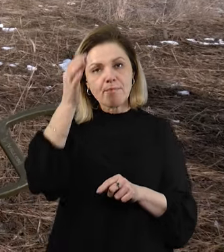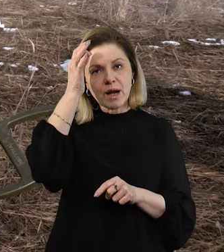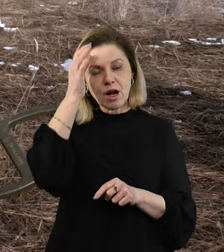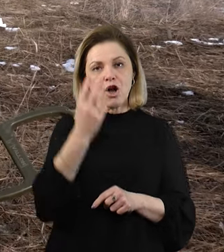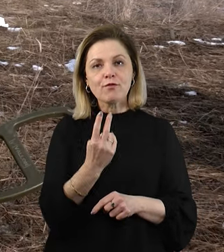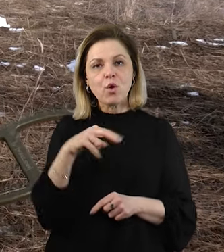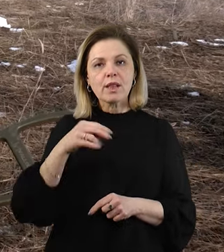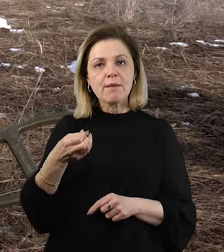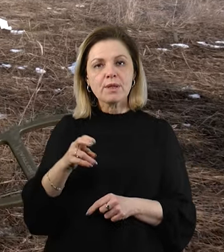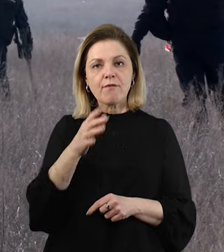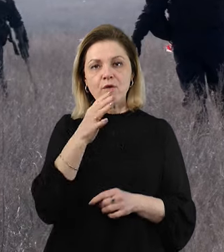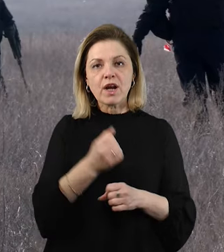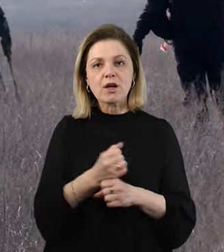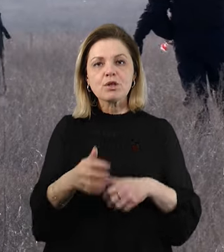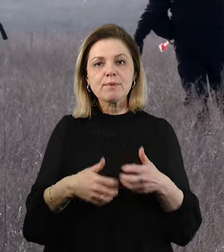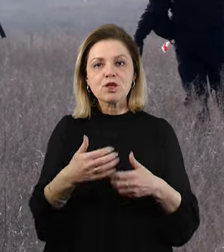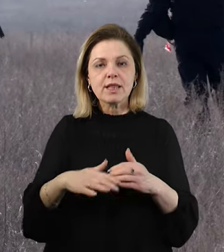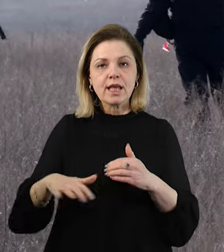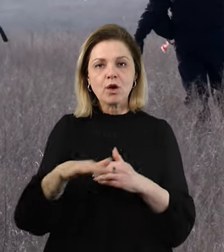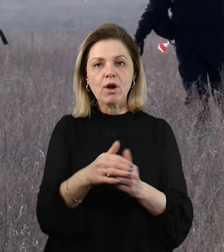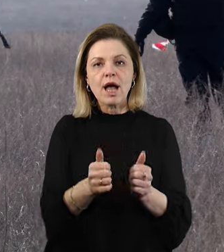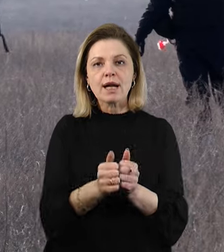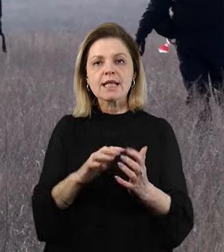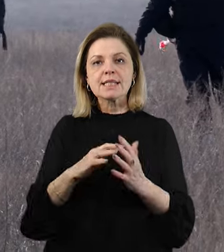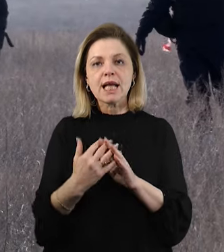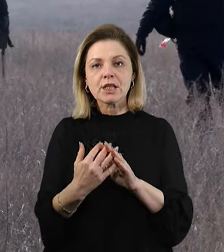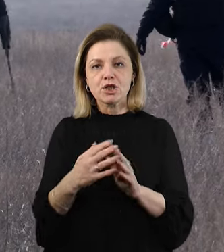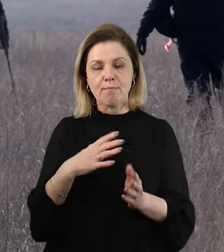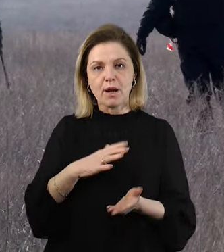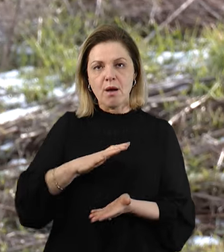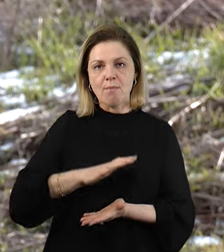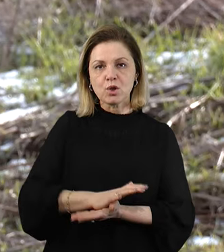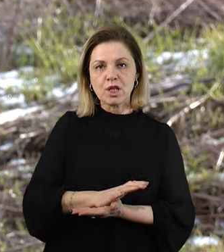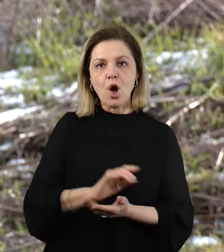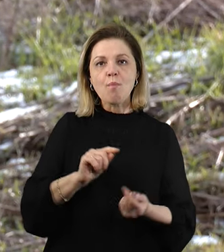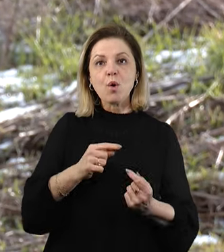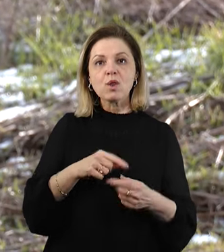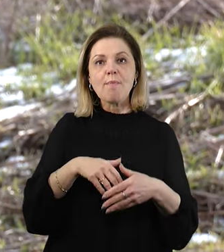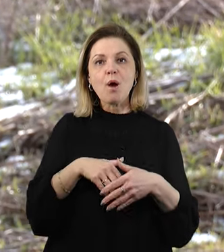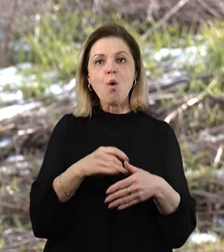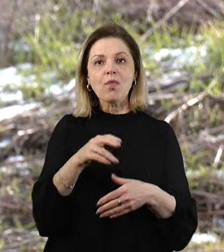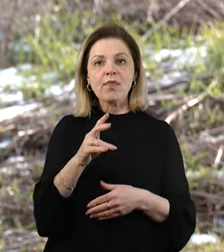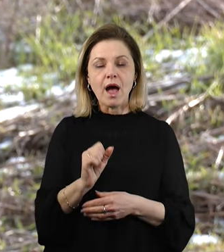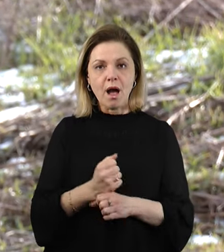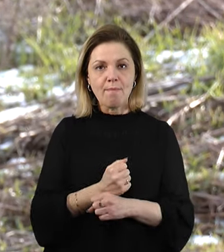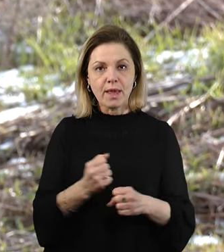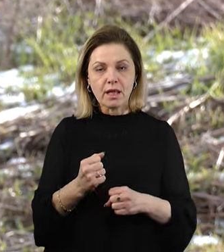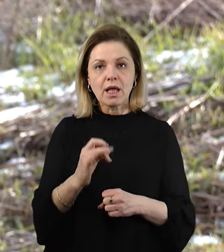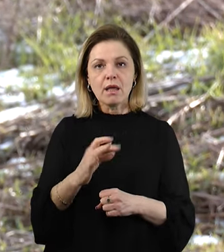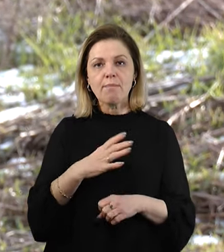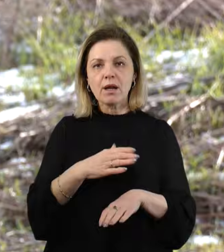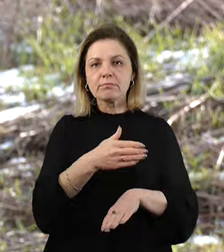липня під час розмінування території неподалік селища Тернові Подив наступив на протипіхотну міну. У результаті чого Павлу